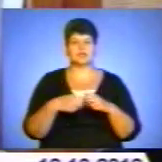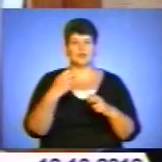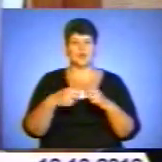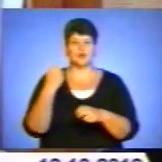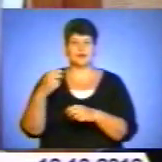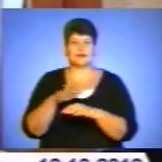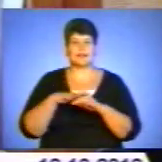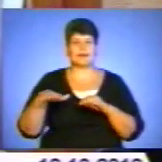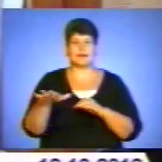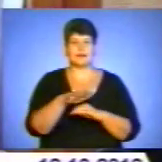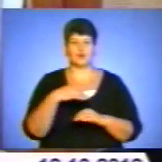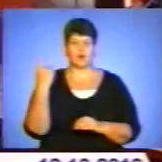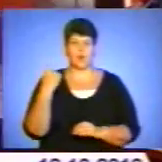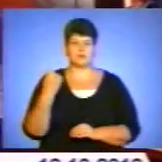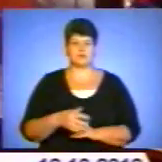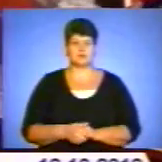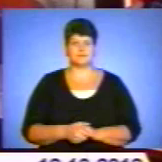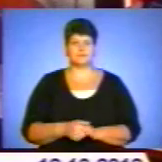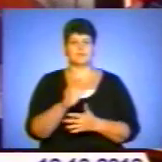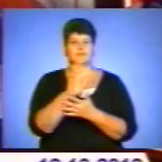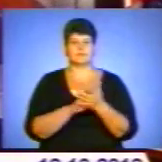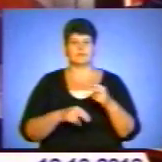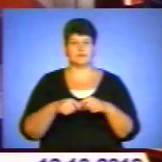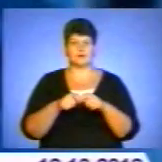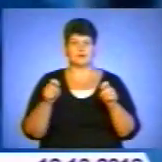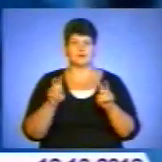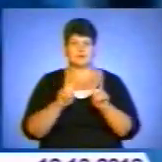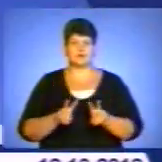території області. Триває розслідування.